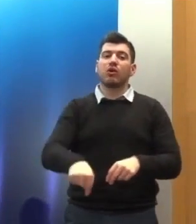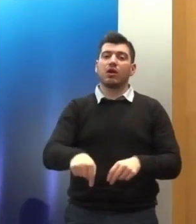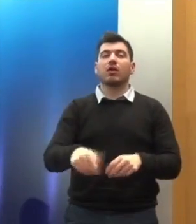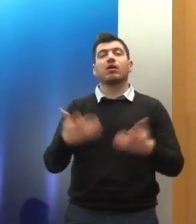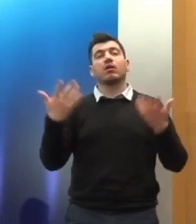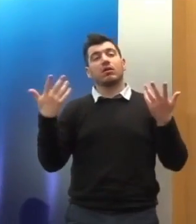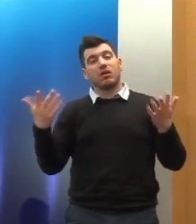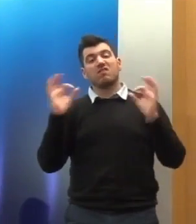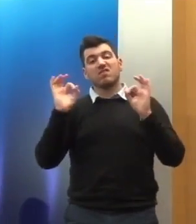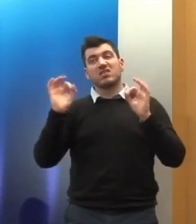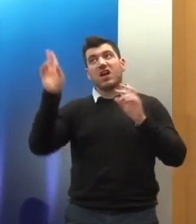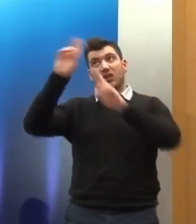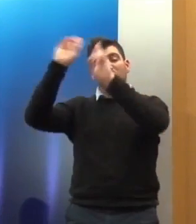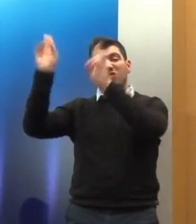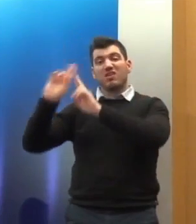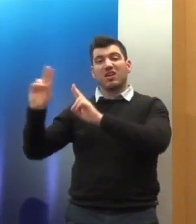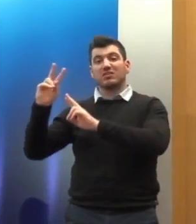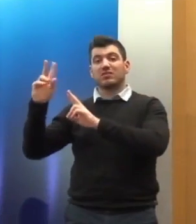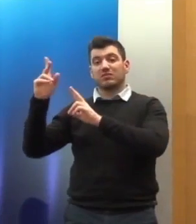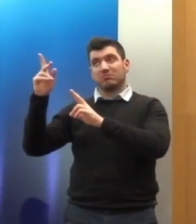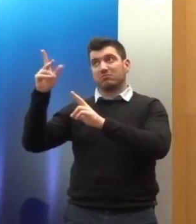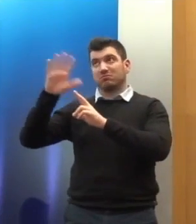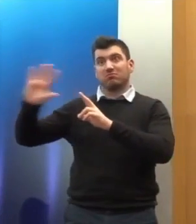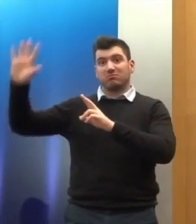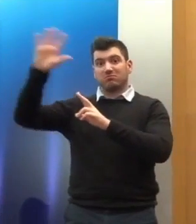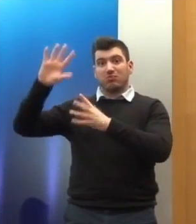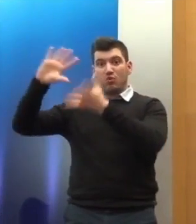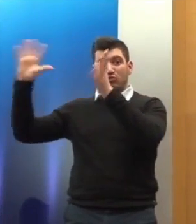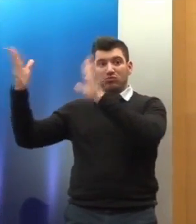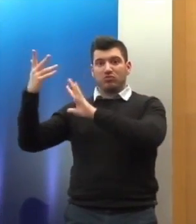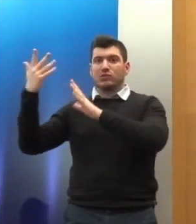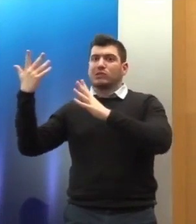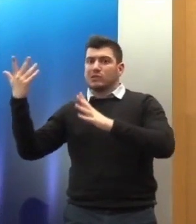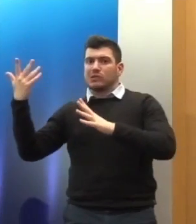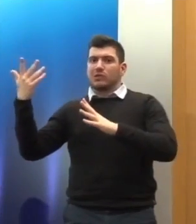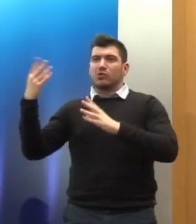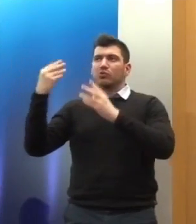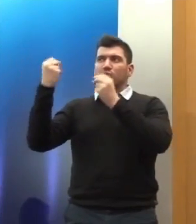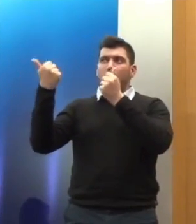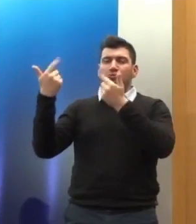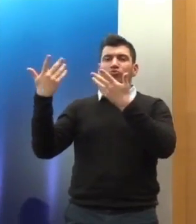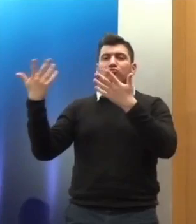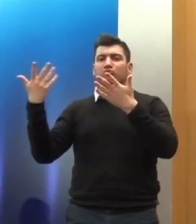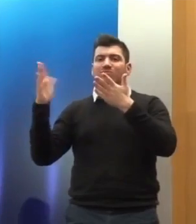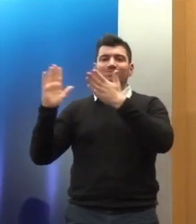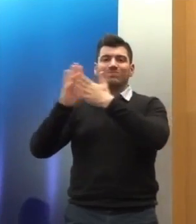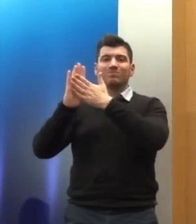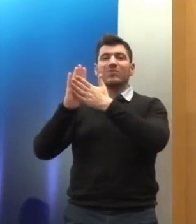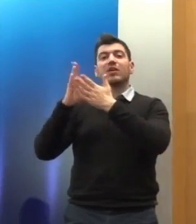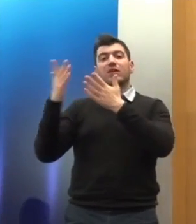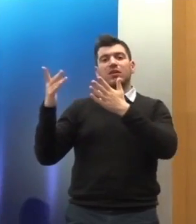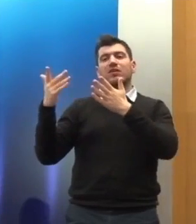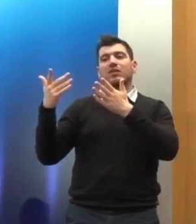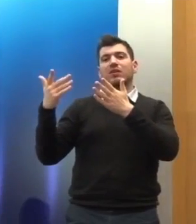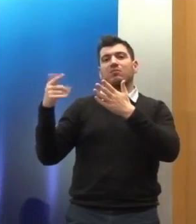διεθνές περιβάλλον, το οποίο κάθε άλλο παράθετικο είναι. Διότι η κατεύθυνση στην οποία το διεθνές περιβάλλον και ως πιο κοντινός γειτονικός μας